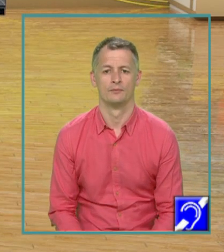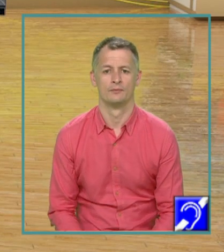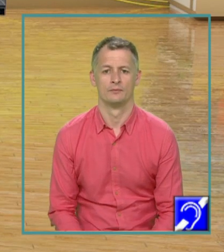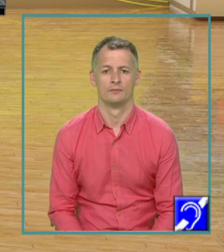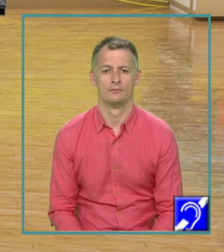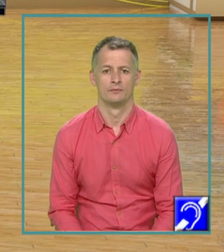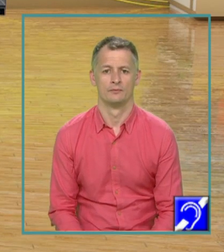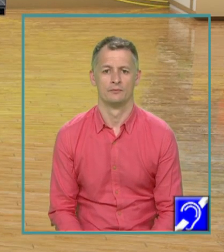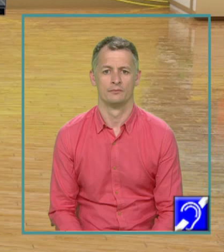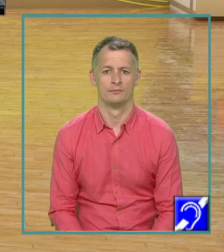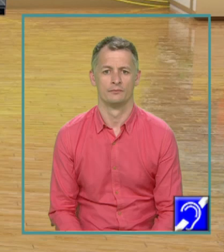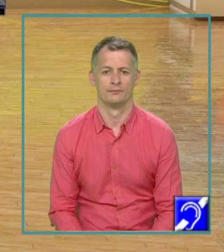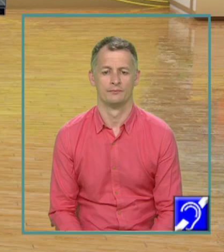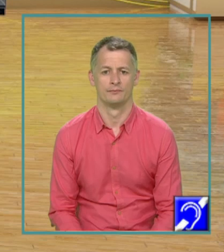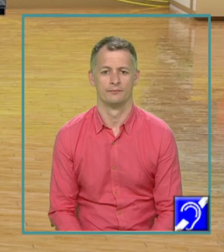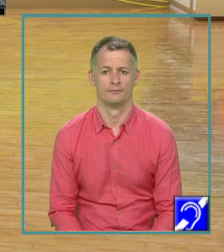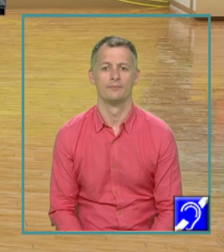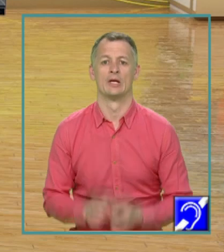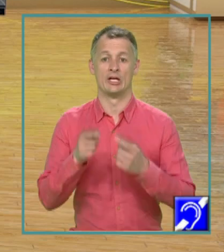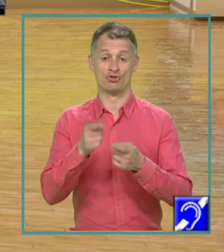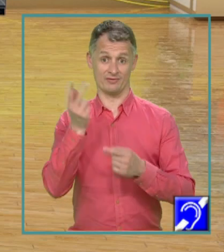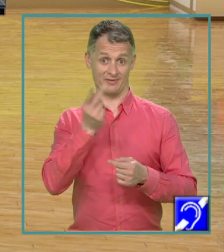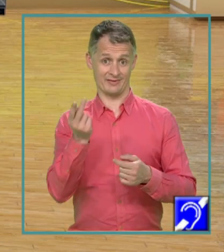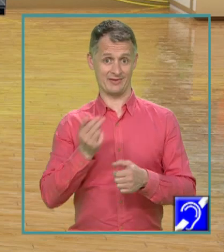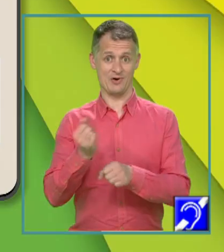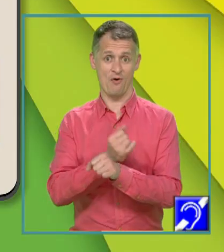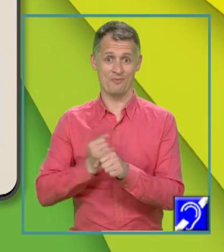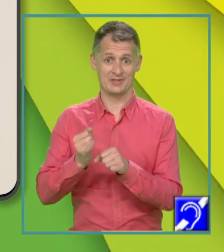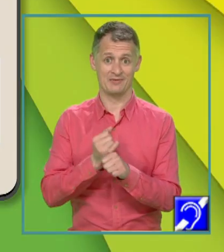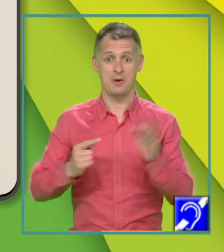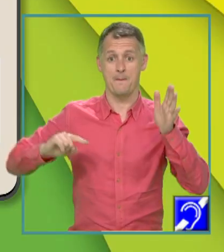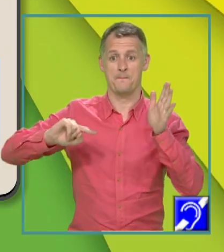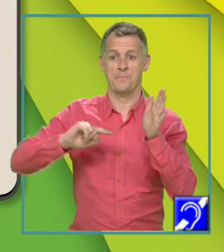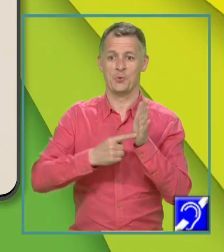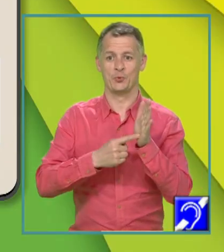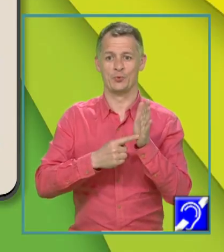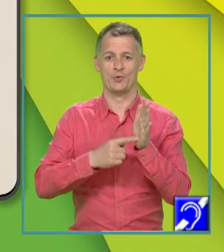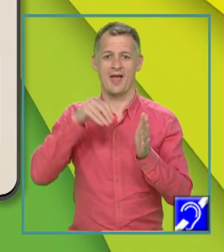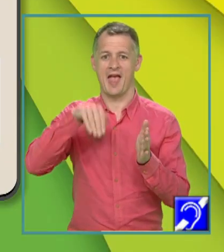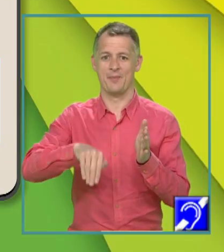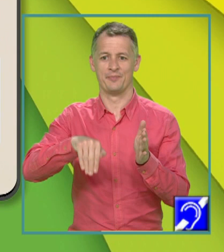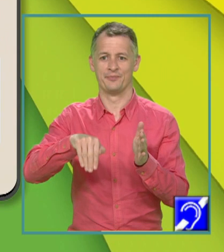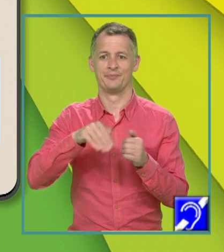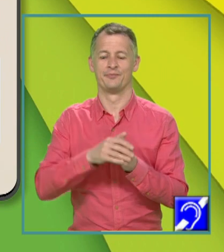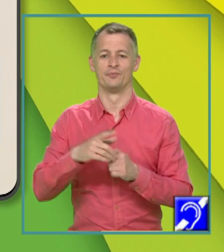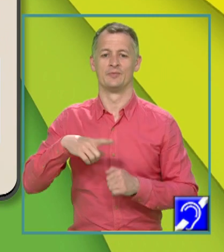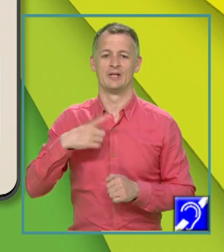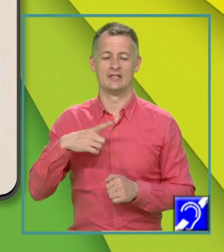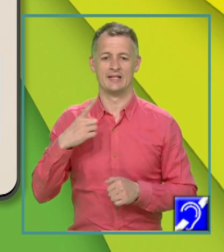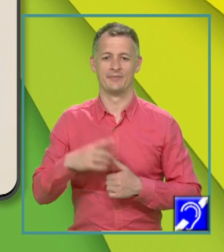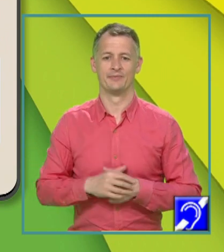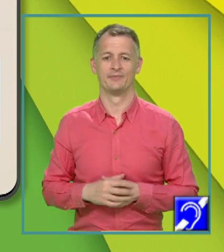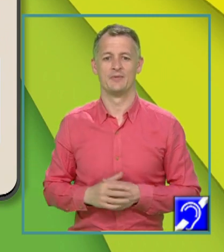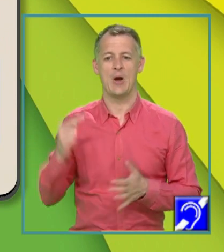În acest desen observăm că punctul M este practic